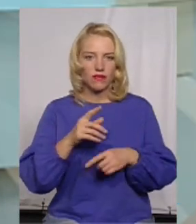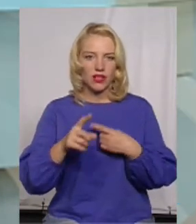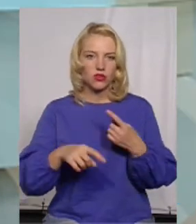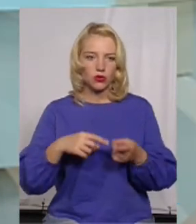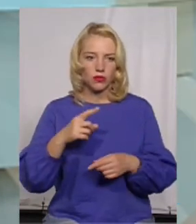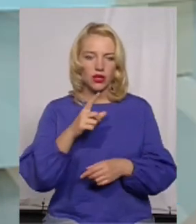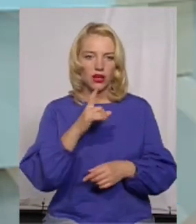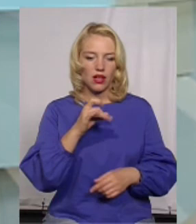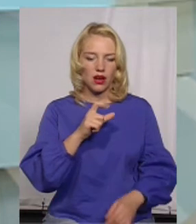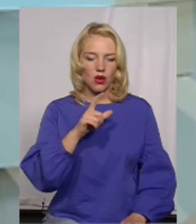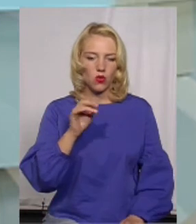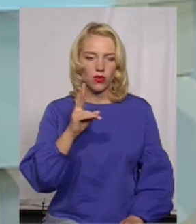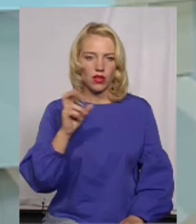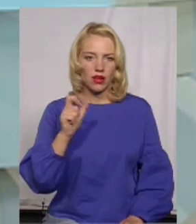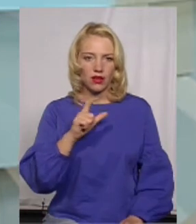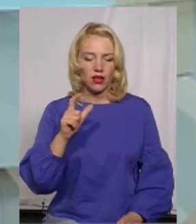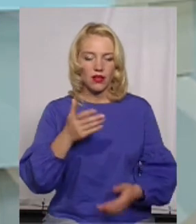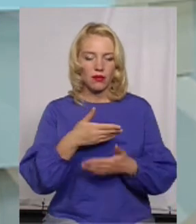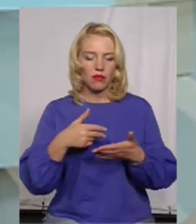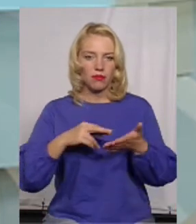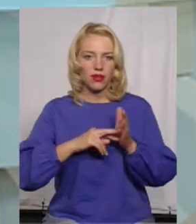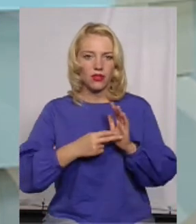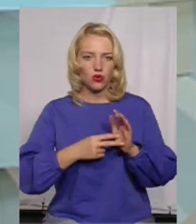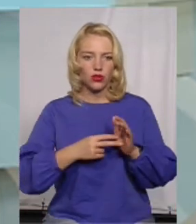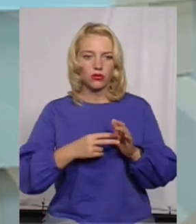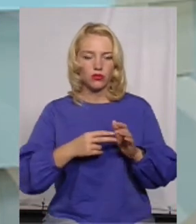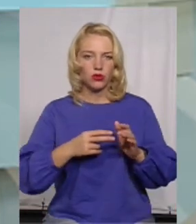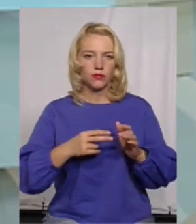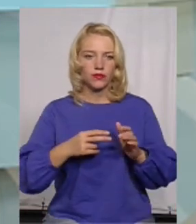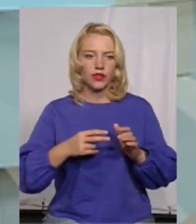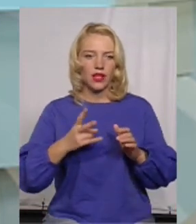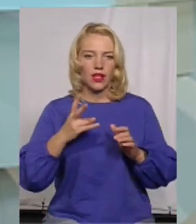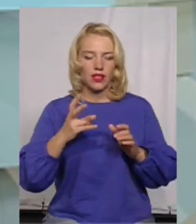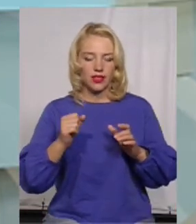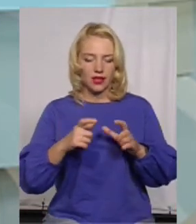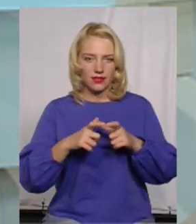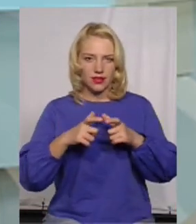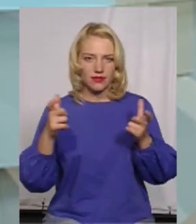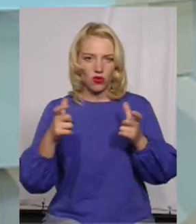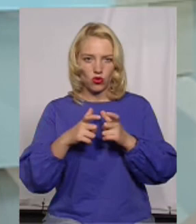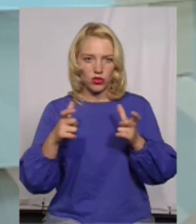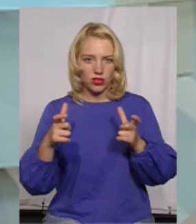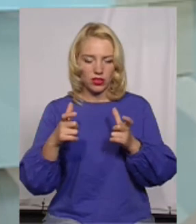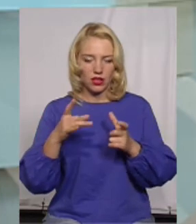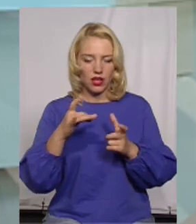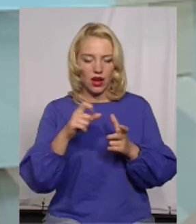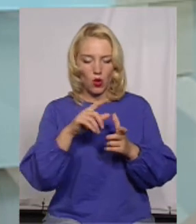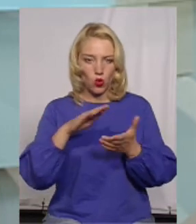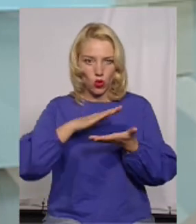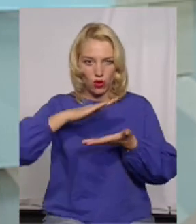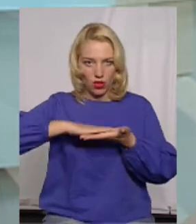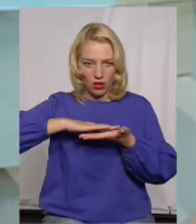ми плануємо запустити, як би, як у нас получиться, на зворотній стороні рахунку,